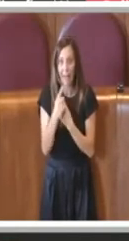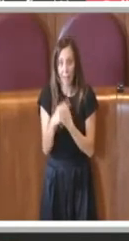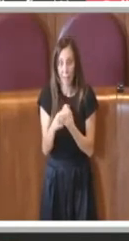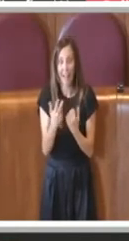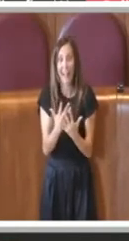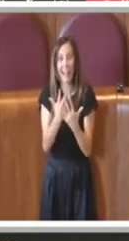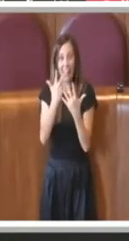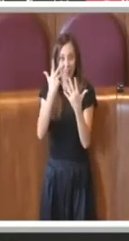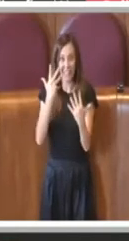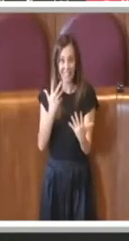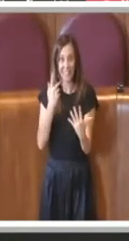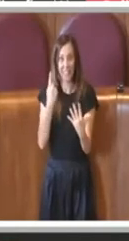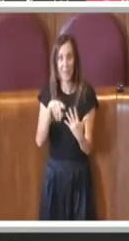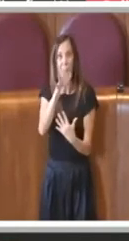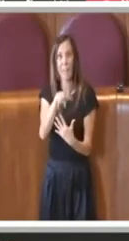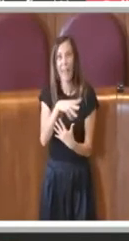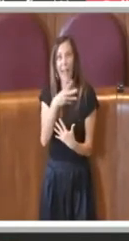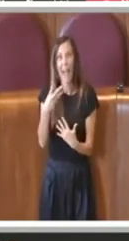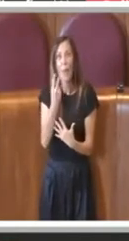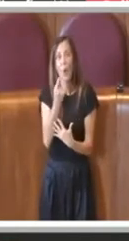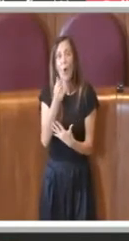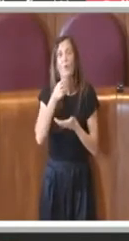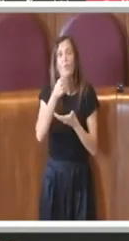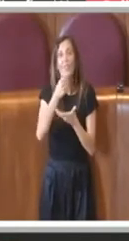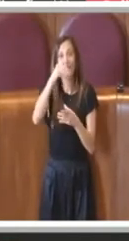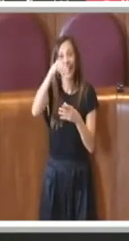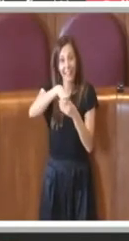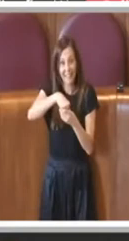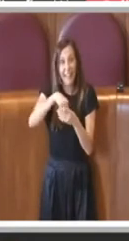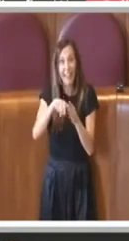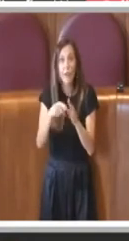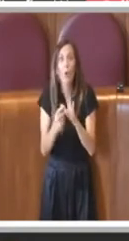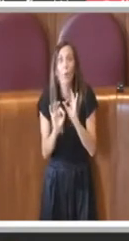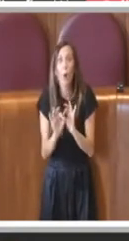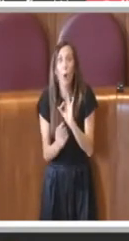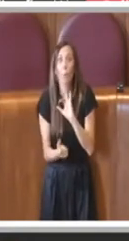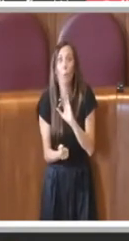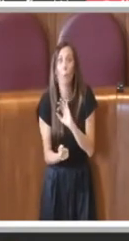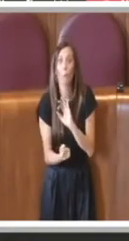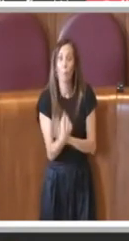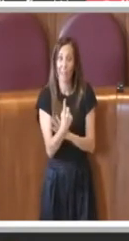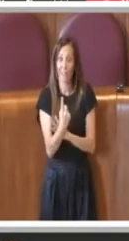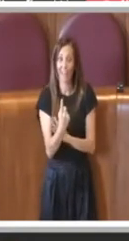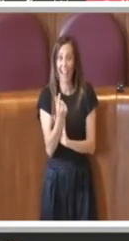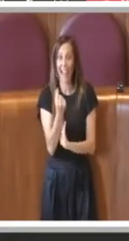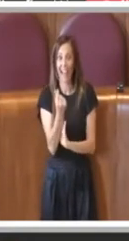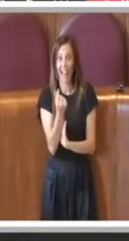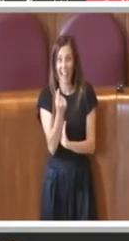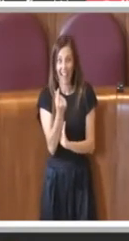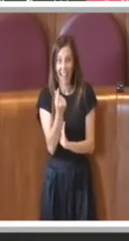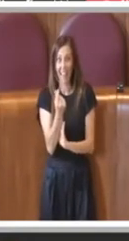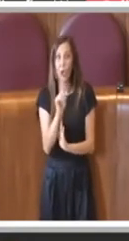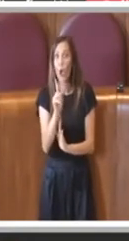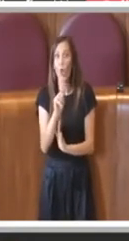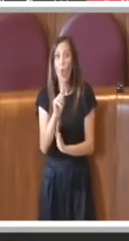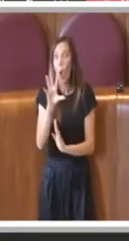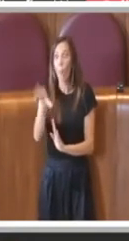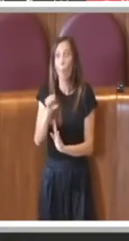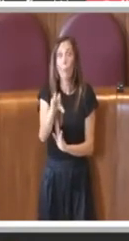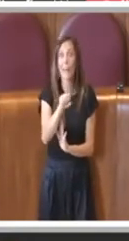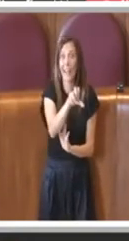e finanziario, ovvero sono emersi i crediti inesegibili degli anni 2003